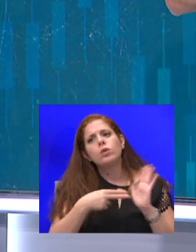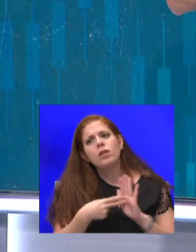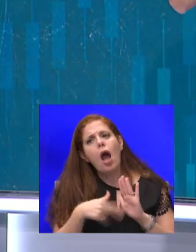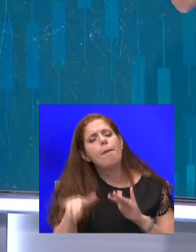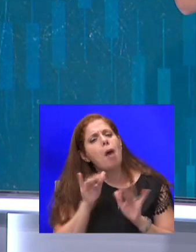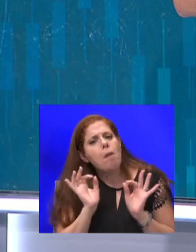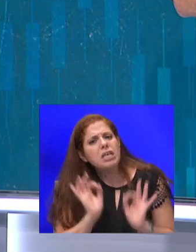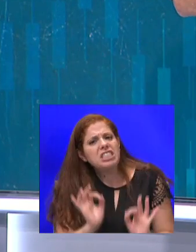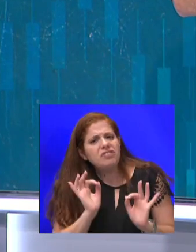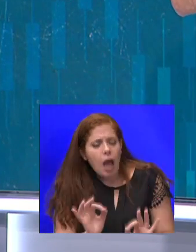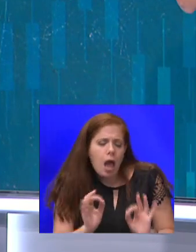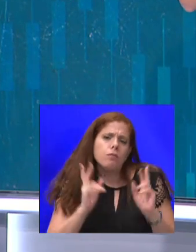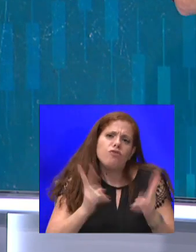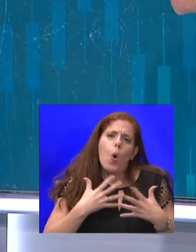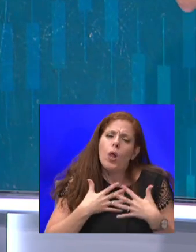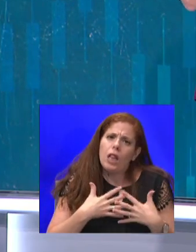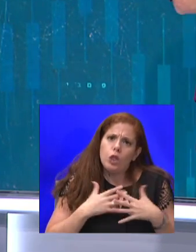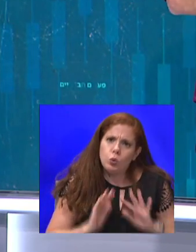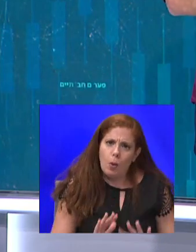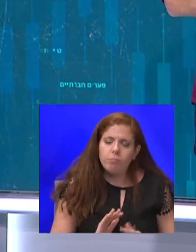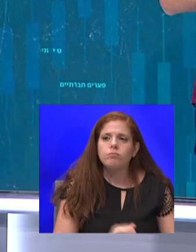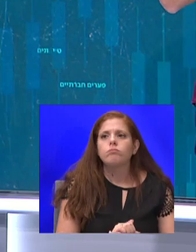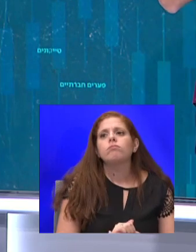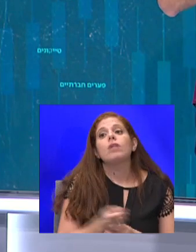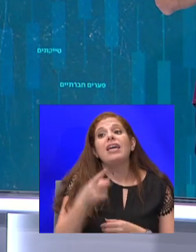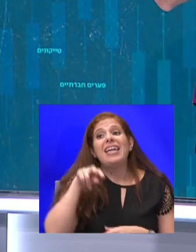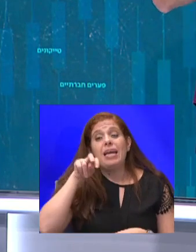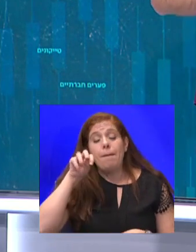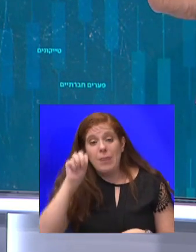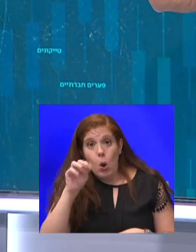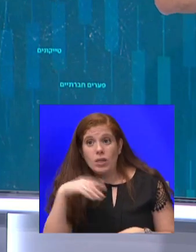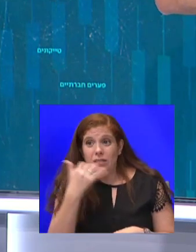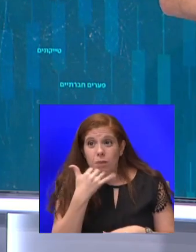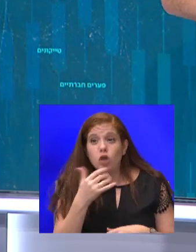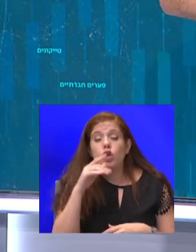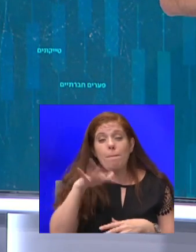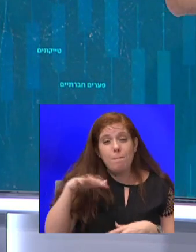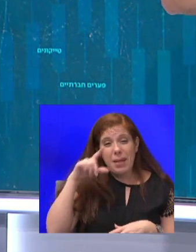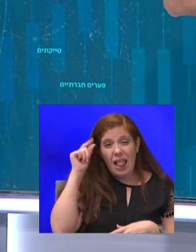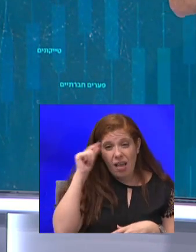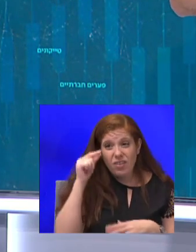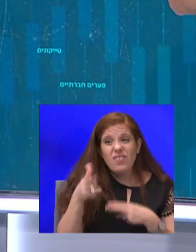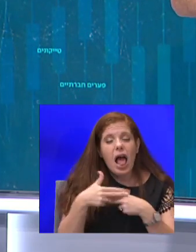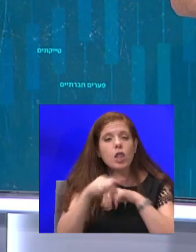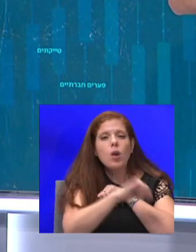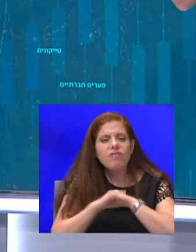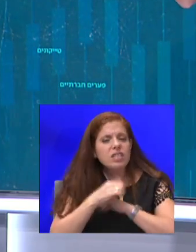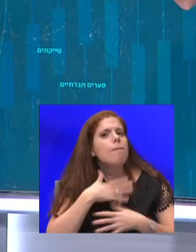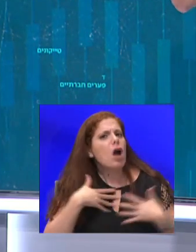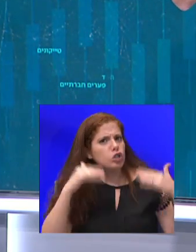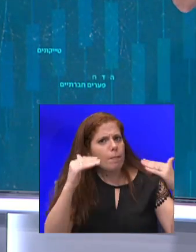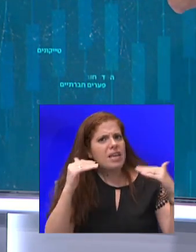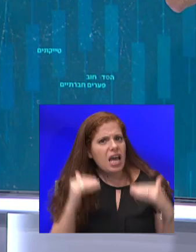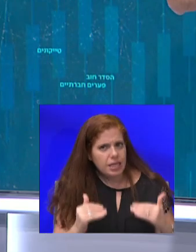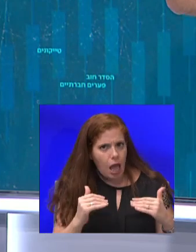לנשום. במיקו סיפר, שברמת אביב באזור האוניברסיטה, מורגשת ירידה במחירי הסחירות. אחרי חודש הכמה חיפושים הוא כתב,